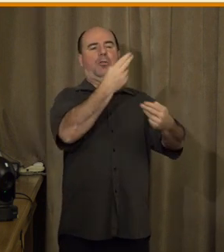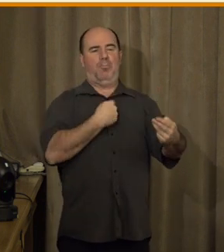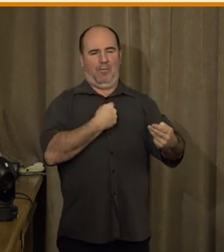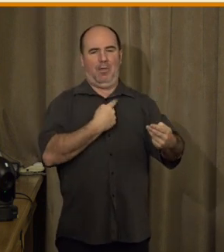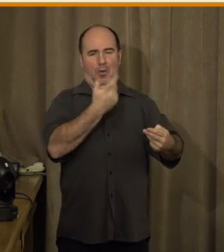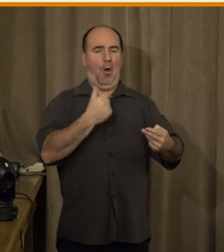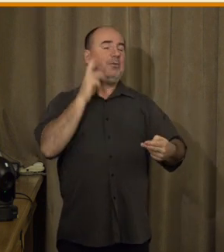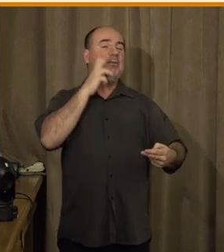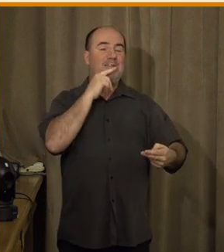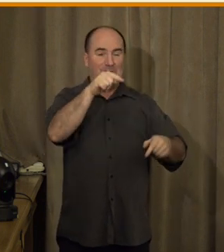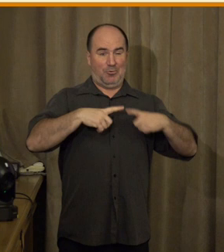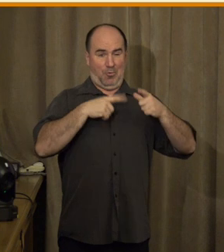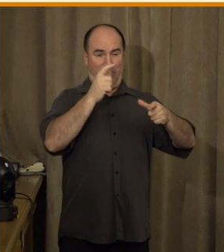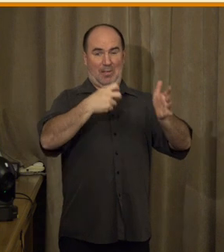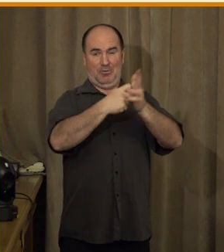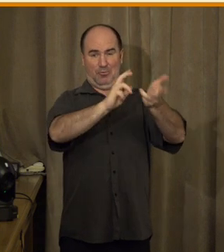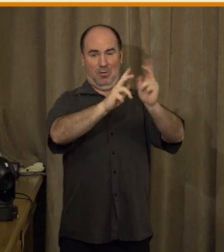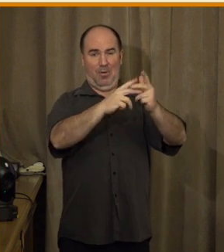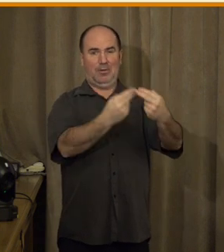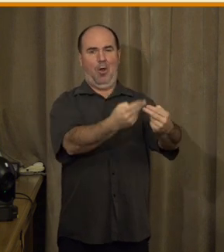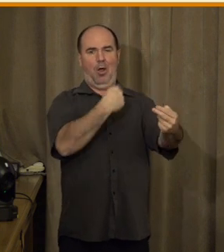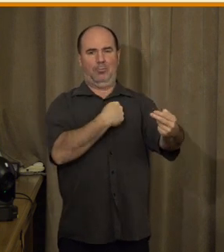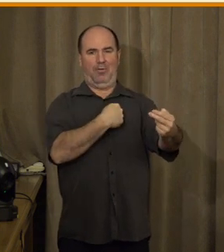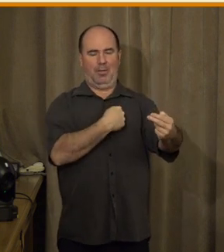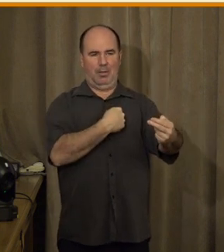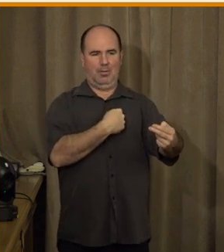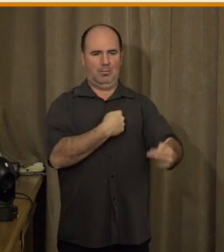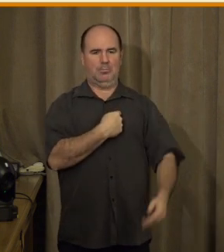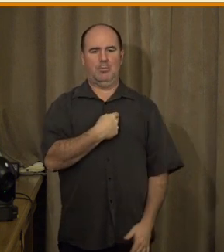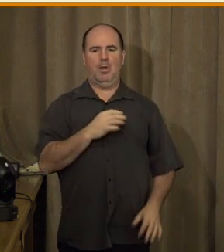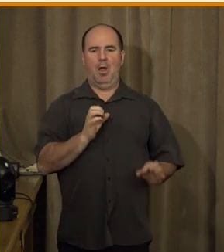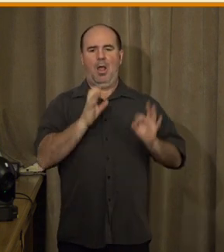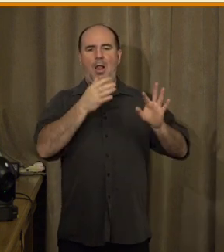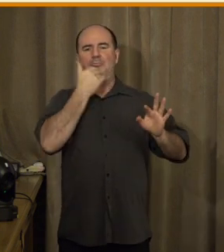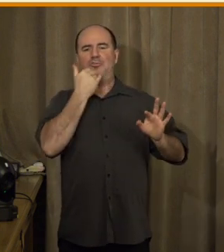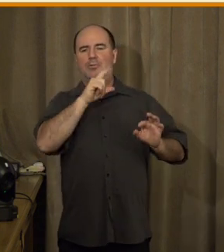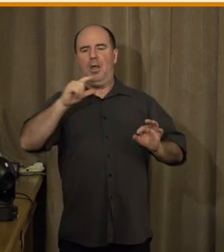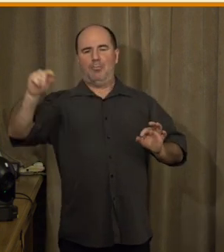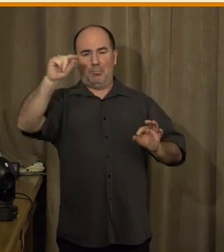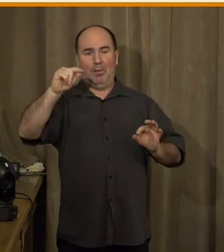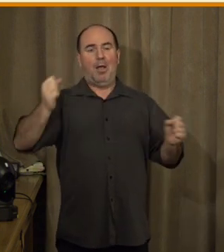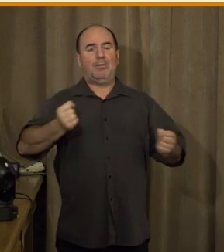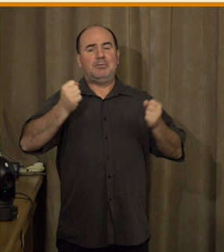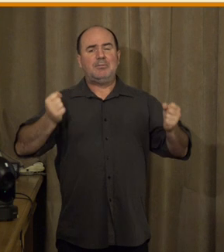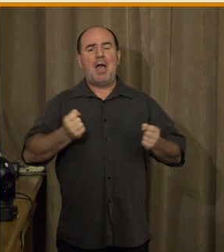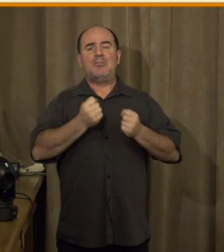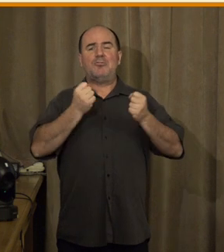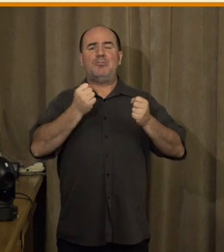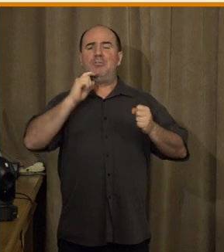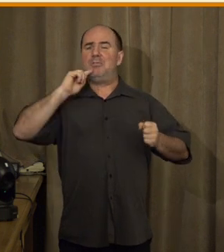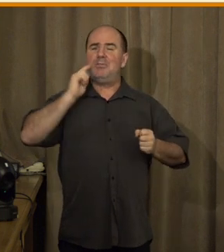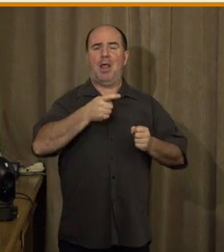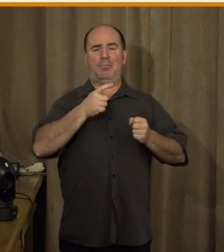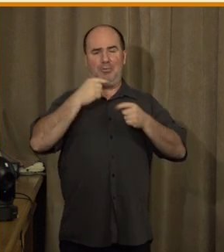českého znakového jazyka. Lepší Česká republika snaží nejlepší vzdělání. Na